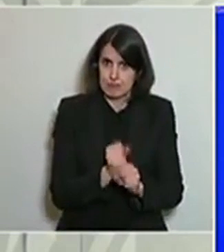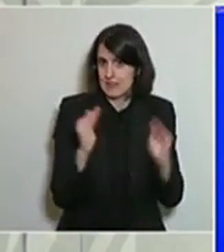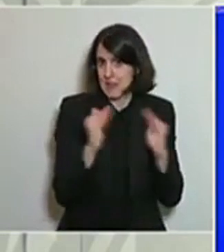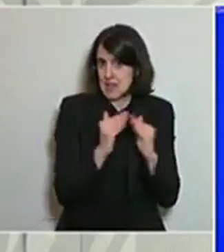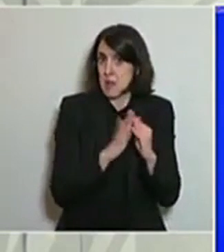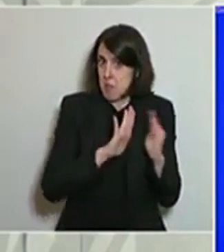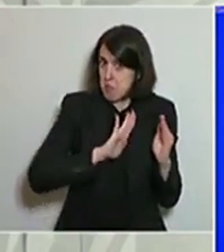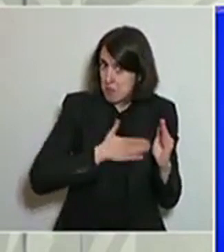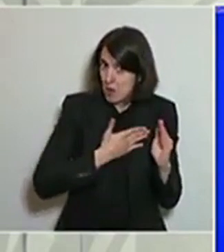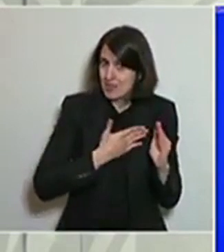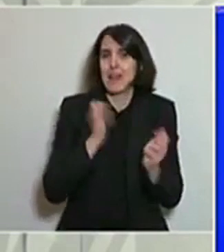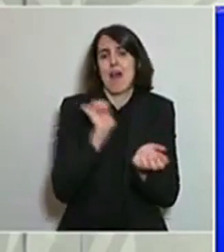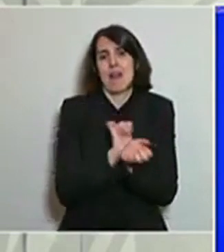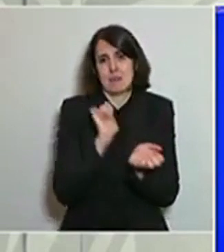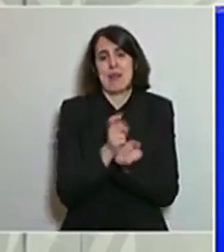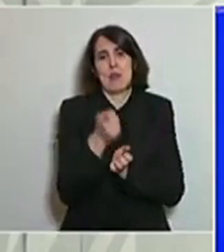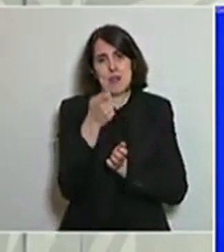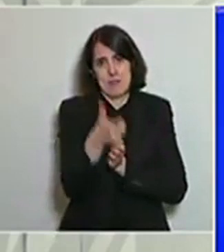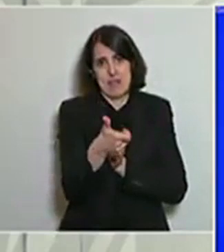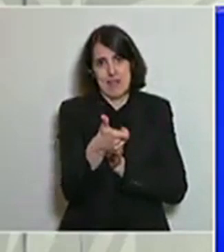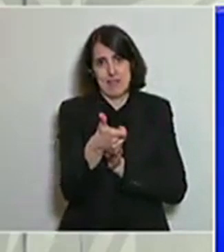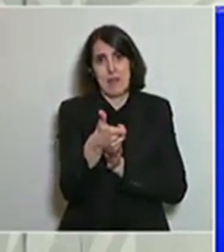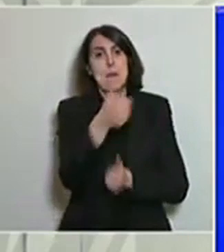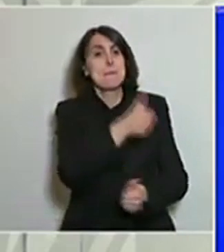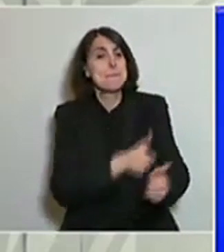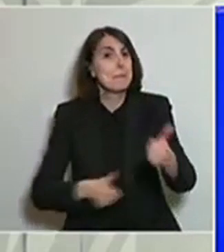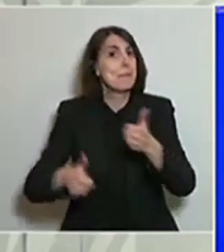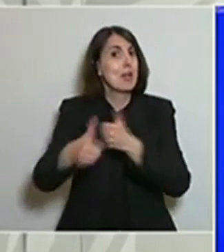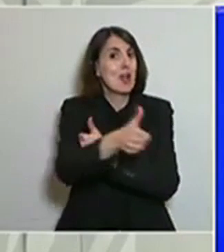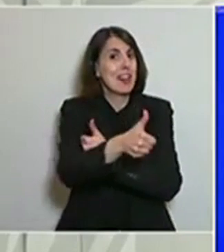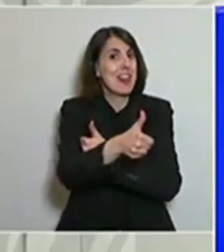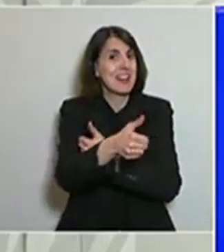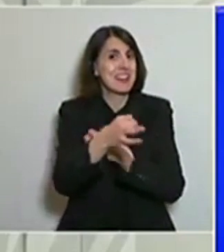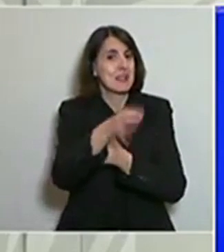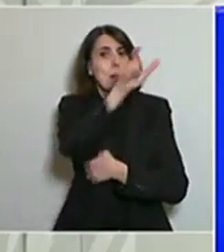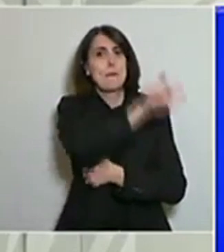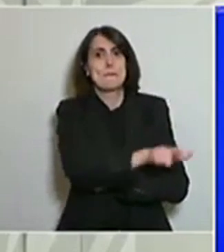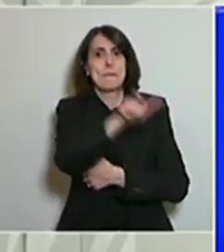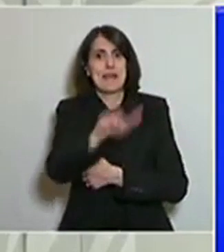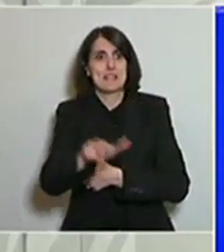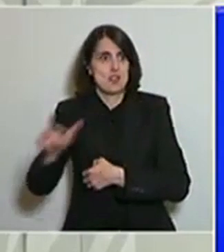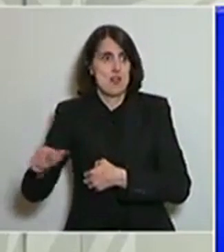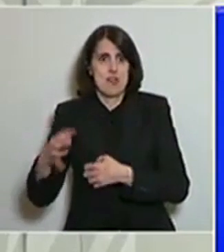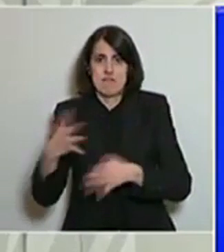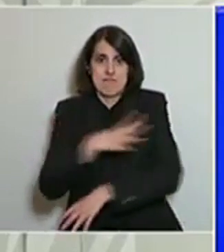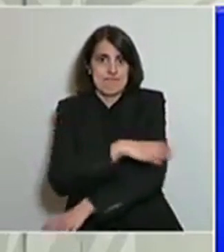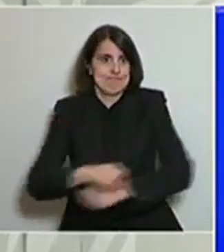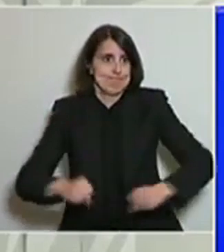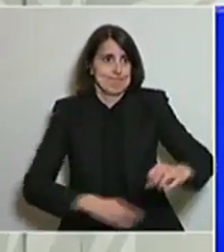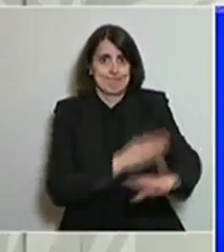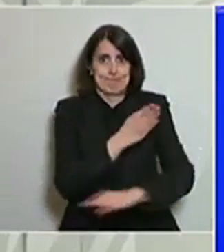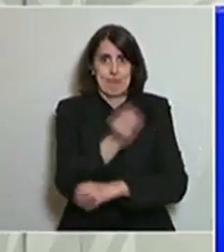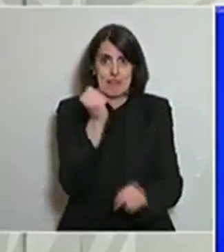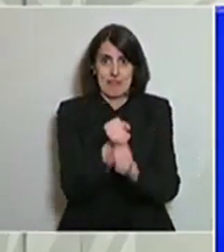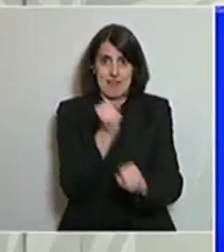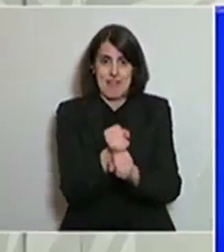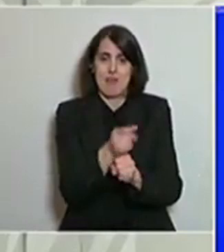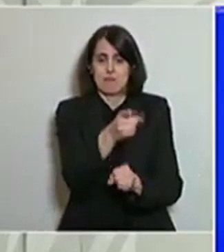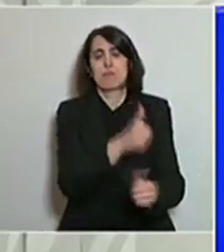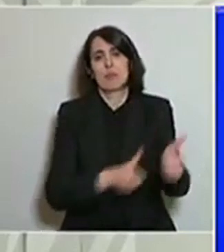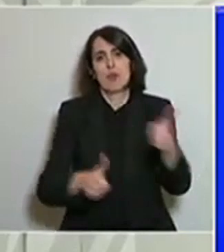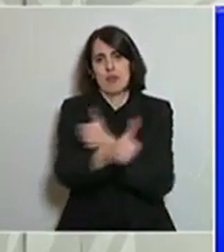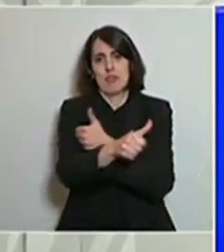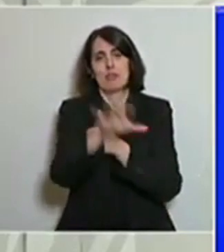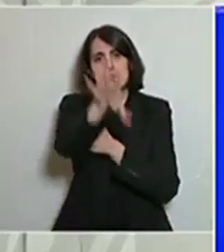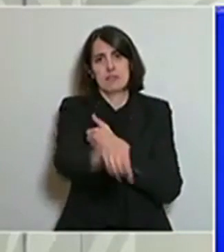setmanes a anar a buscar les mascaretes per tal de poder prioritzar aquestes primeres 100.000 mascaretes, aquelles persones que sí o sí, a